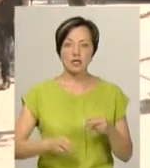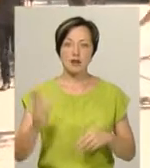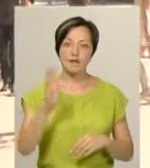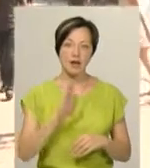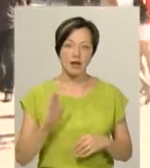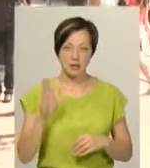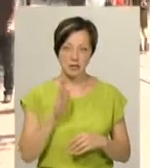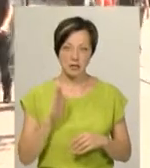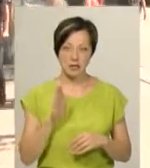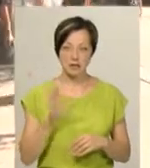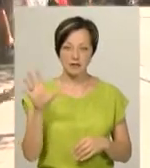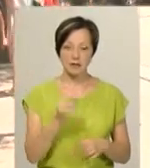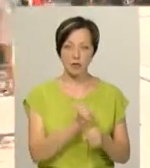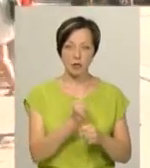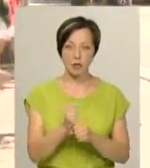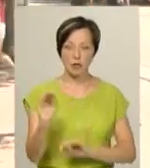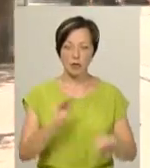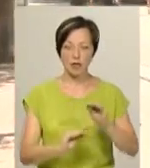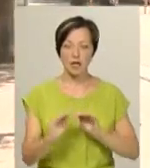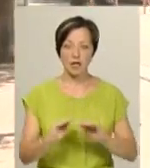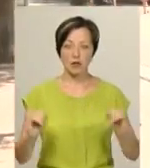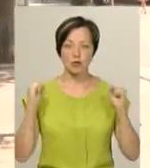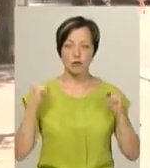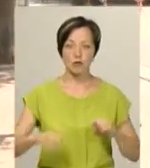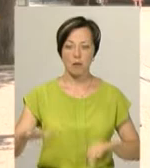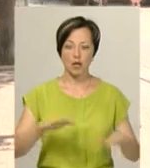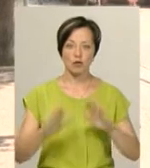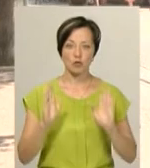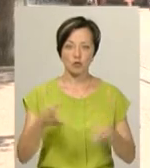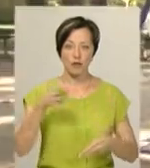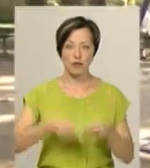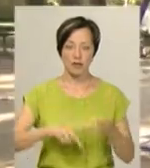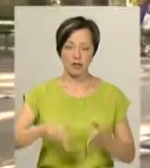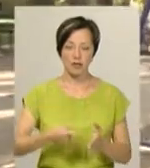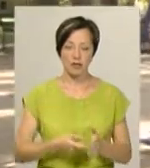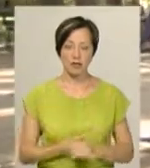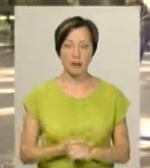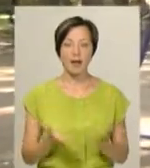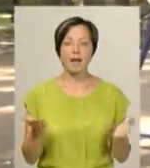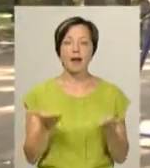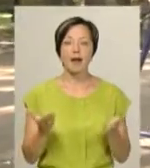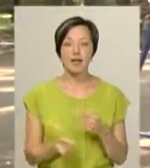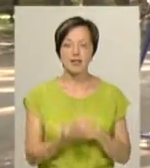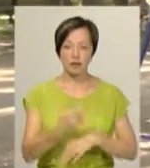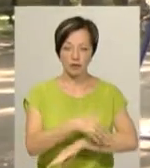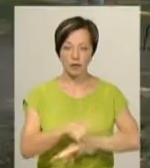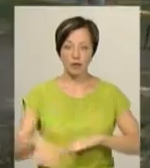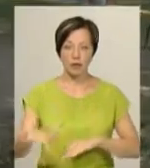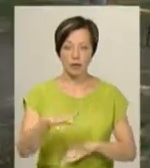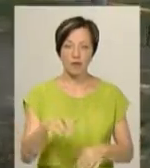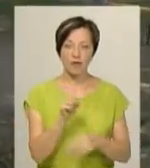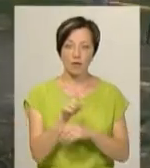всі роботи по монтажу дитячих спортивних майданчиків були завершені у місті». Який саме з'явиться у дворі майданчик, його